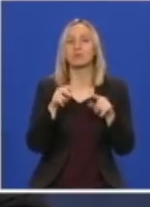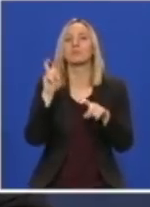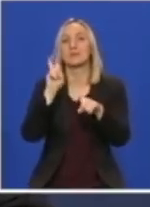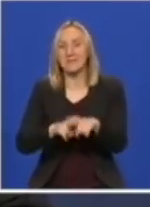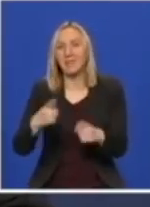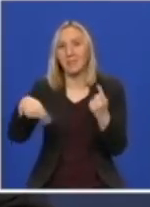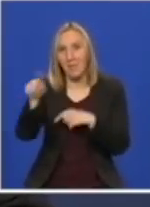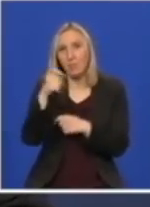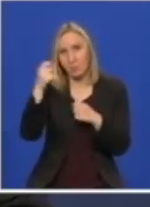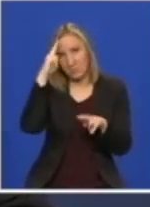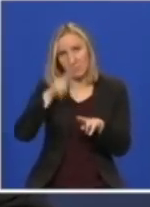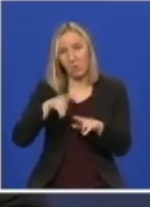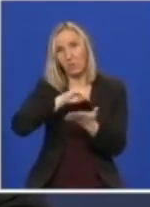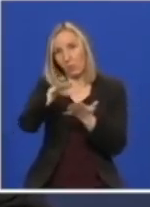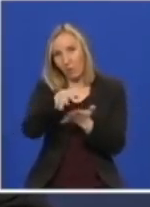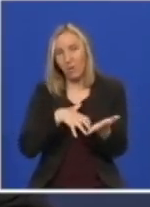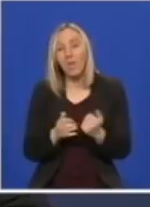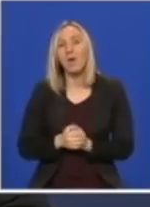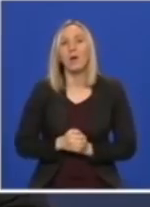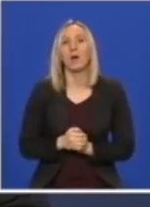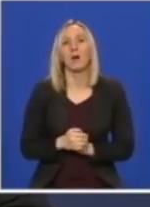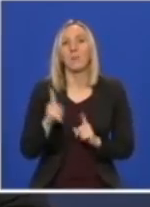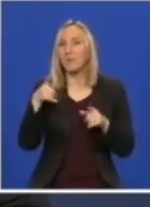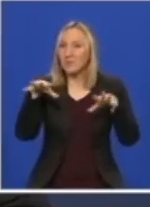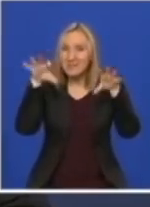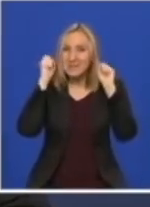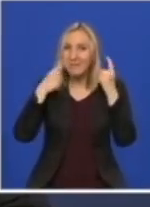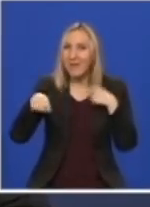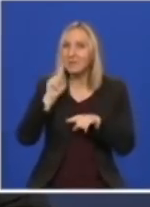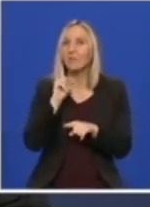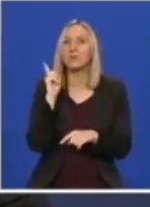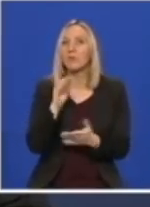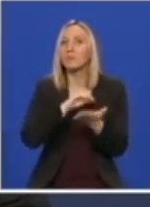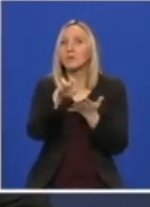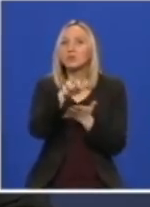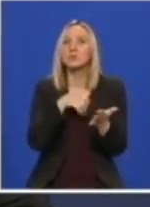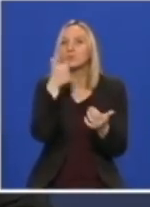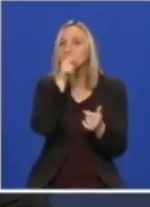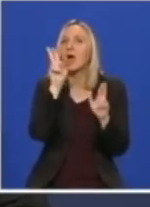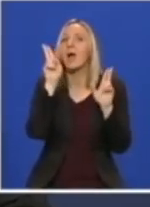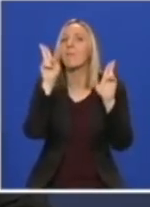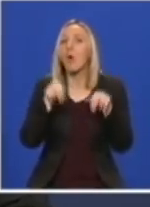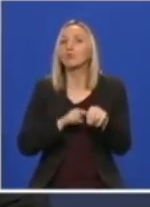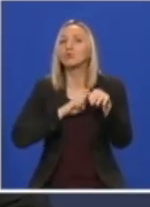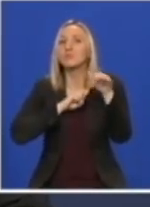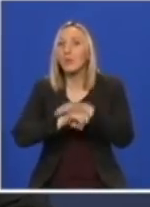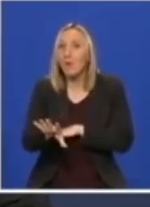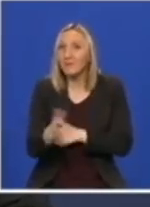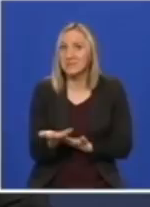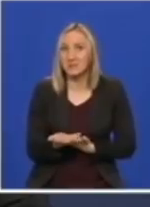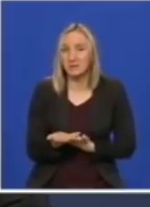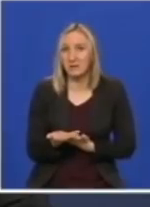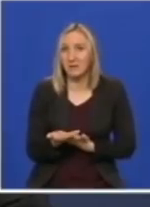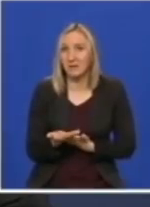usto mora da se shvati da moramo da pišemo ono što možemo i da realizujemo i tako da